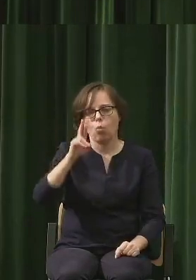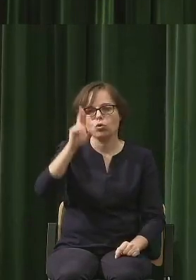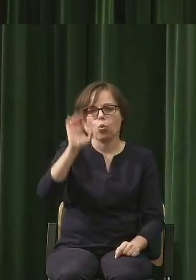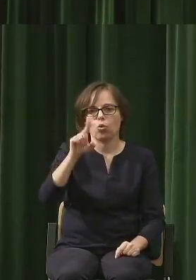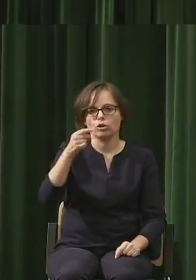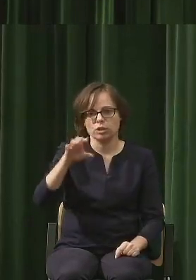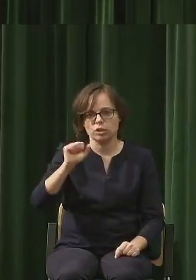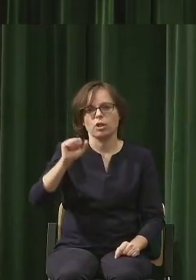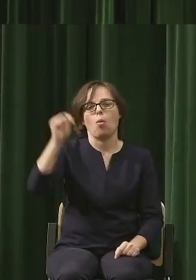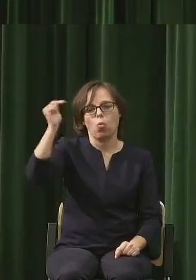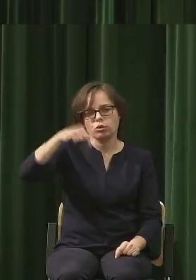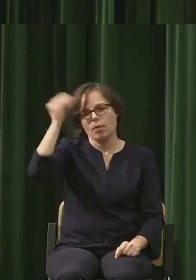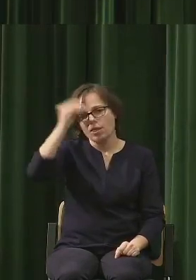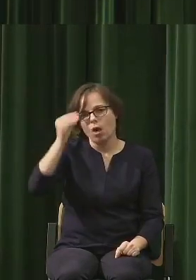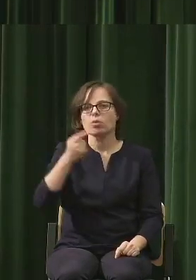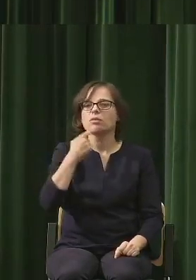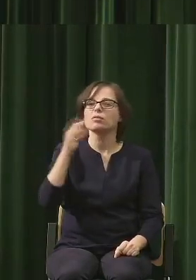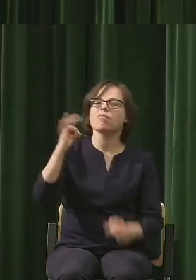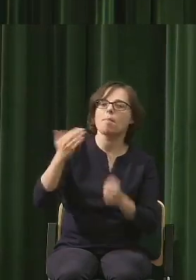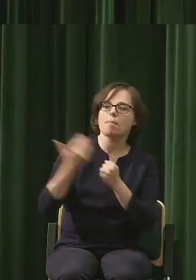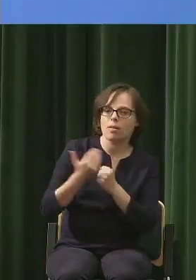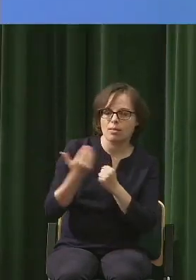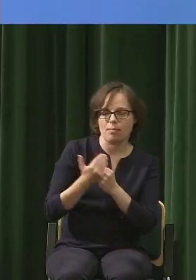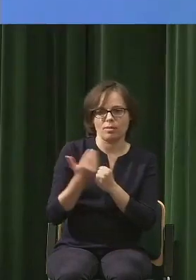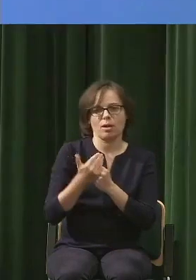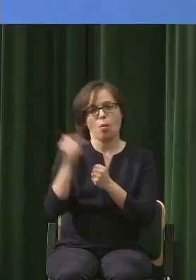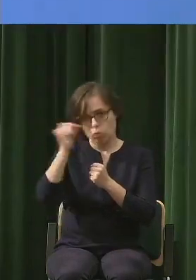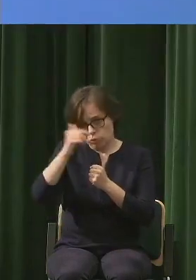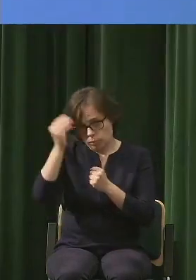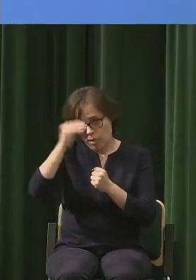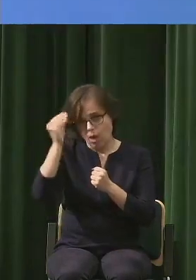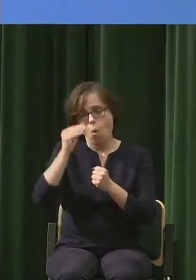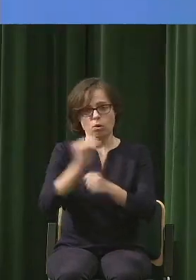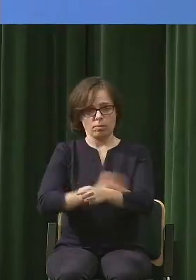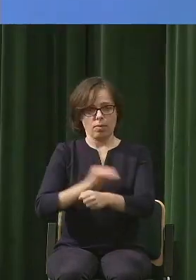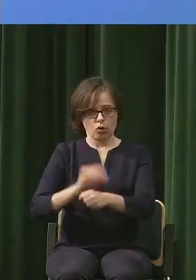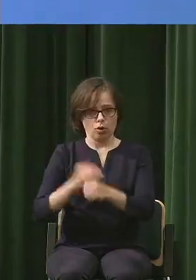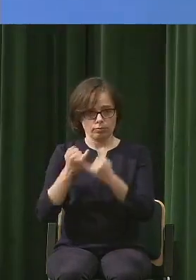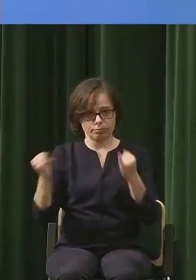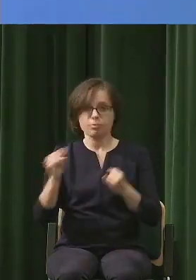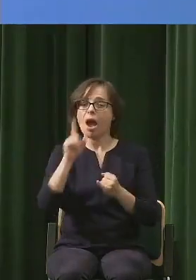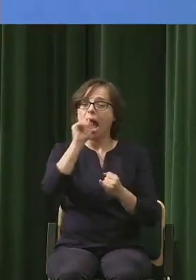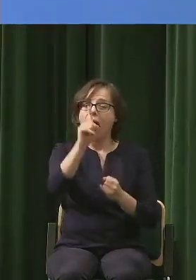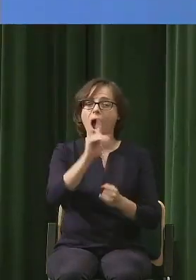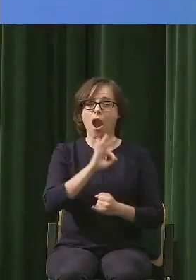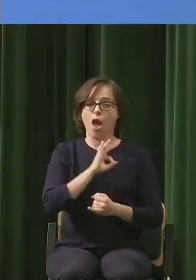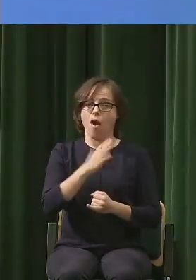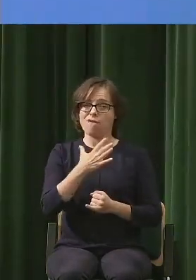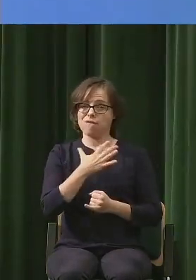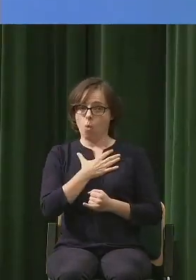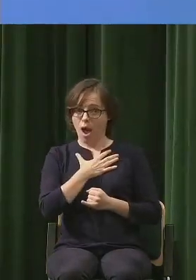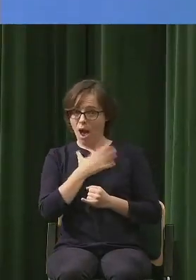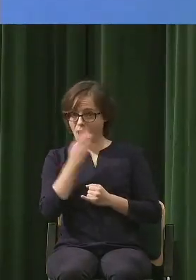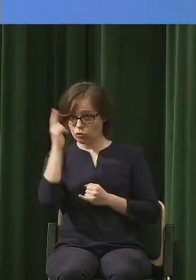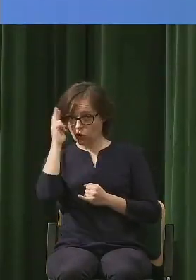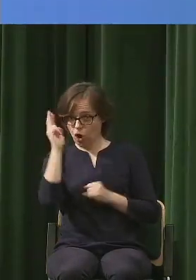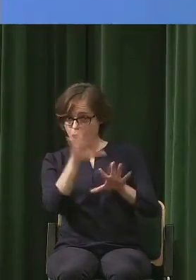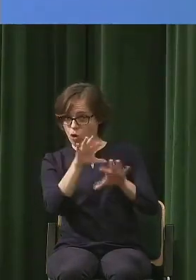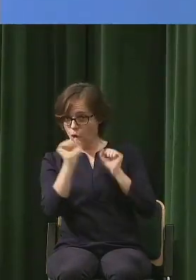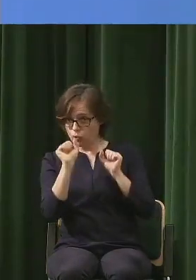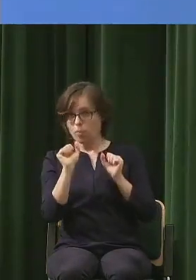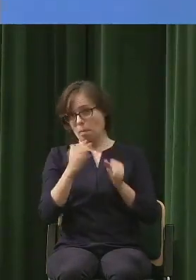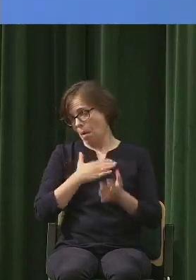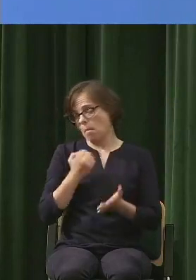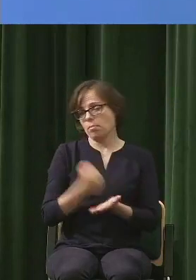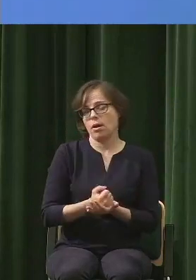matematyki, musimy się nauczyć pewnych mechanizmów, ale własną interpretację mamy prawo mieć silną